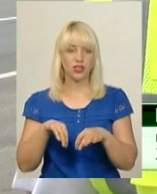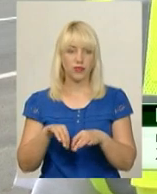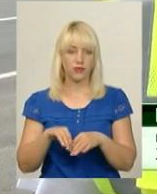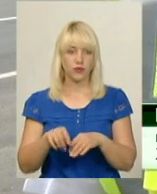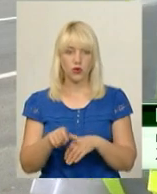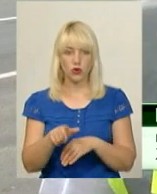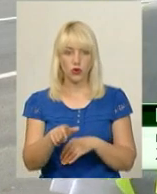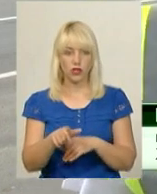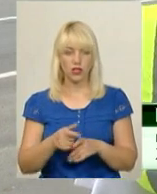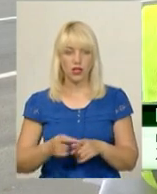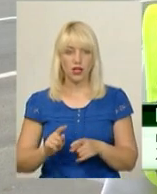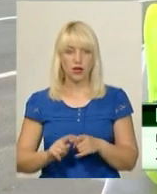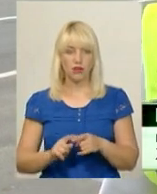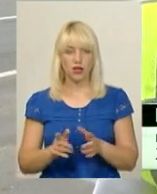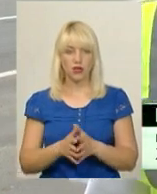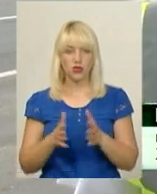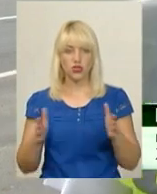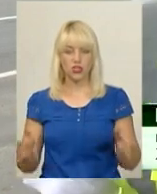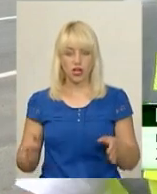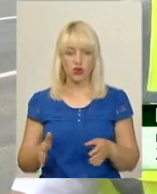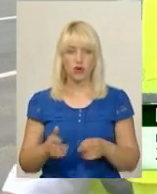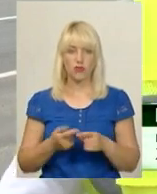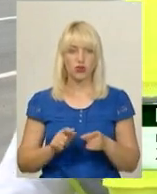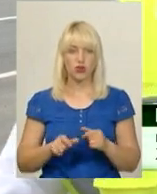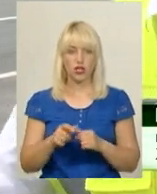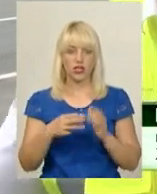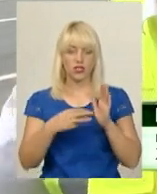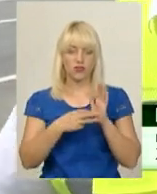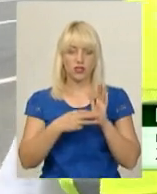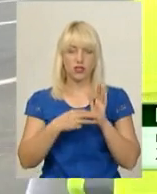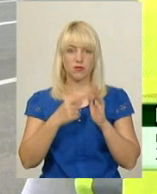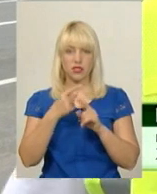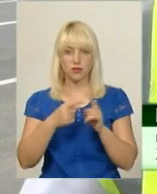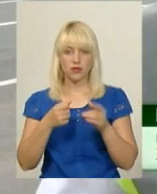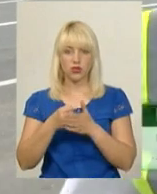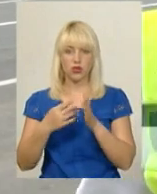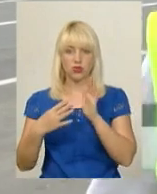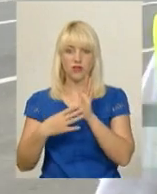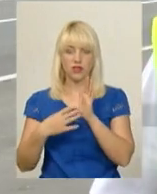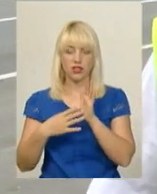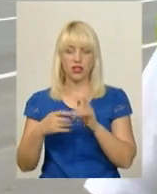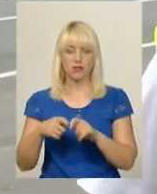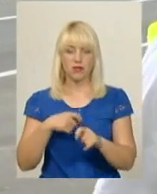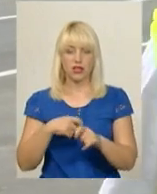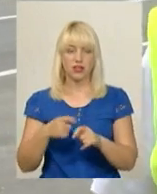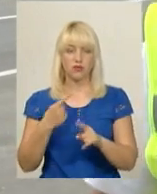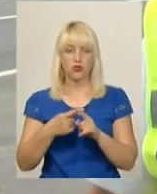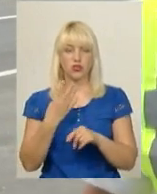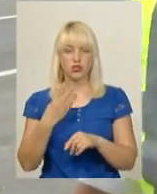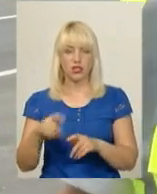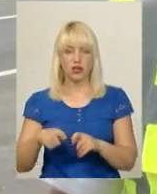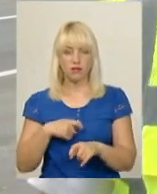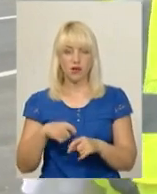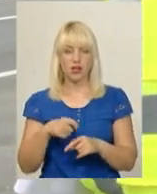зупинкові смуги, тобто ми вширюємо приїжджу частину з 8,5-9 метрів, плюс 4 метра, 12,5-13 метрів,